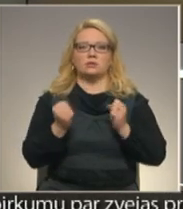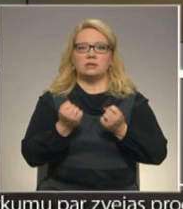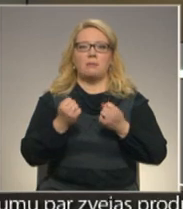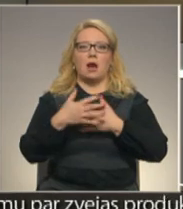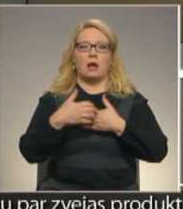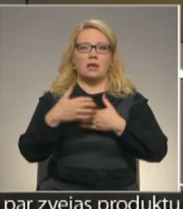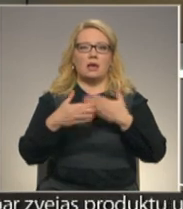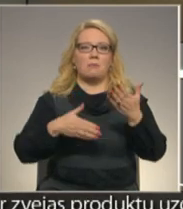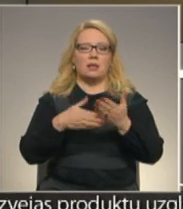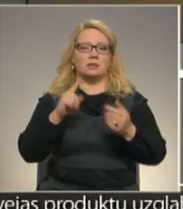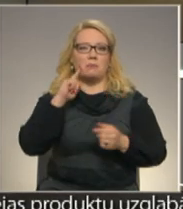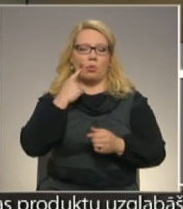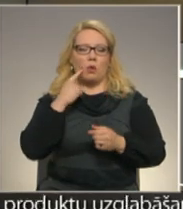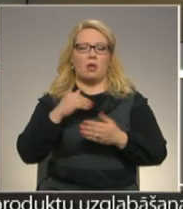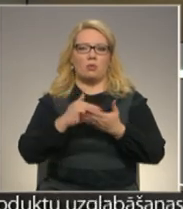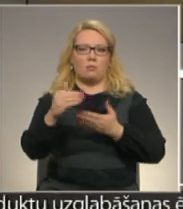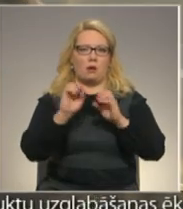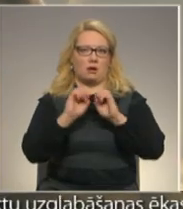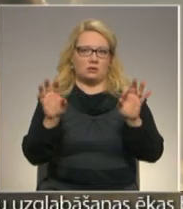kaķiem palīdz Madonā turpmākajā sižetā.